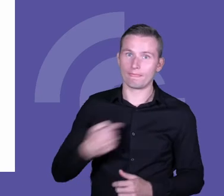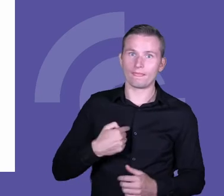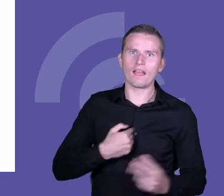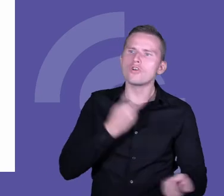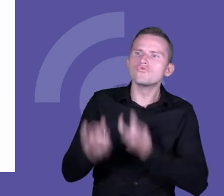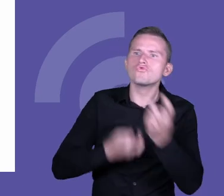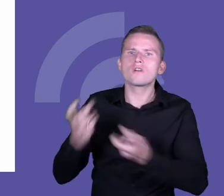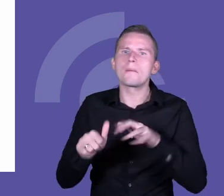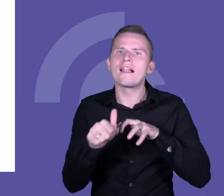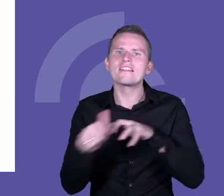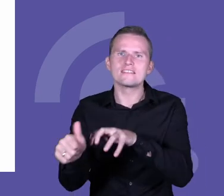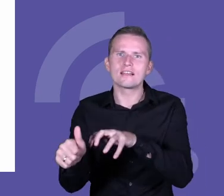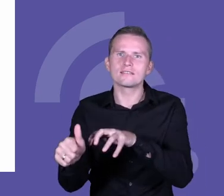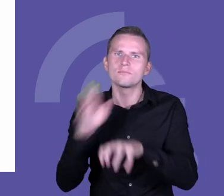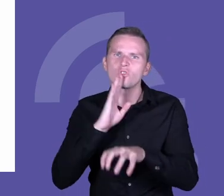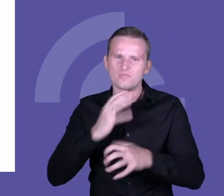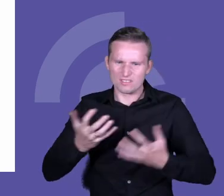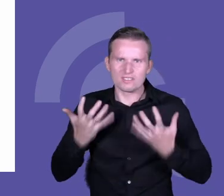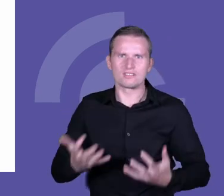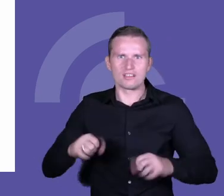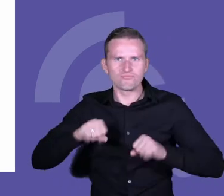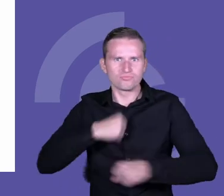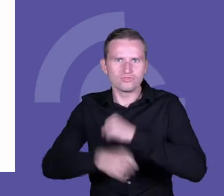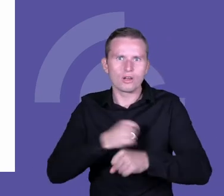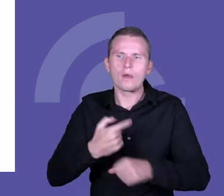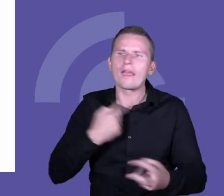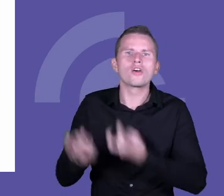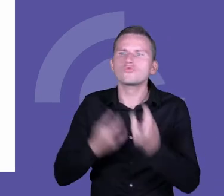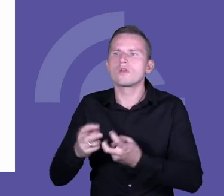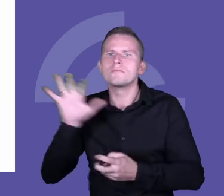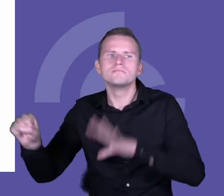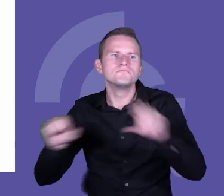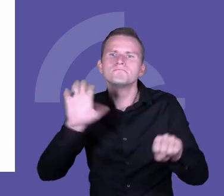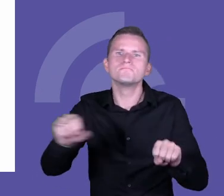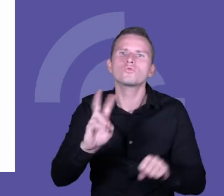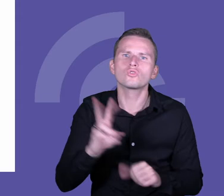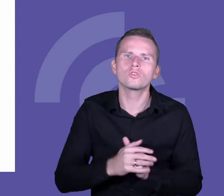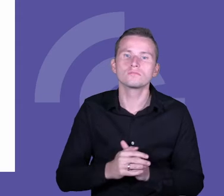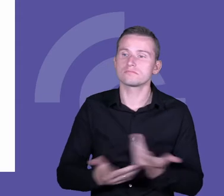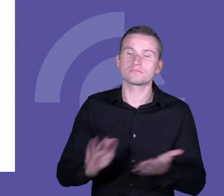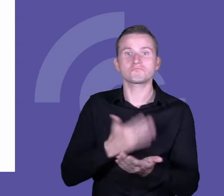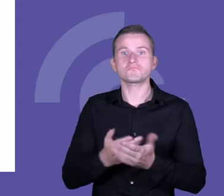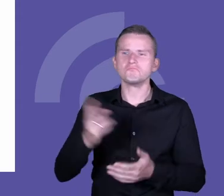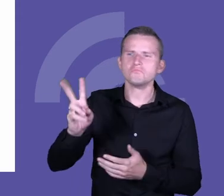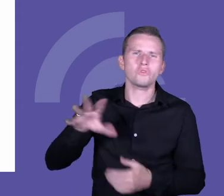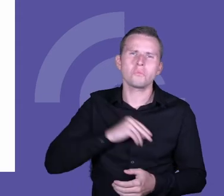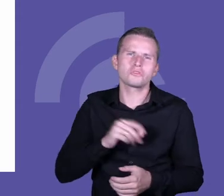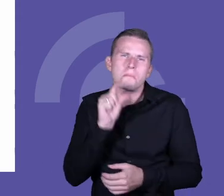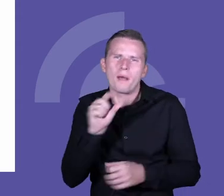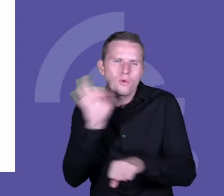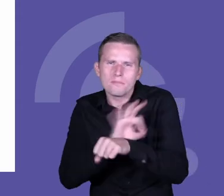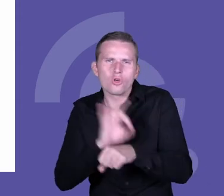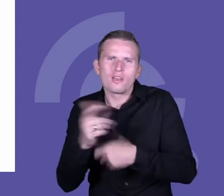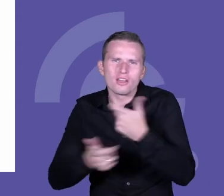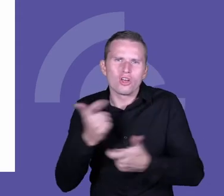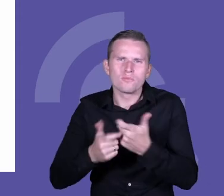liderów, jak daję szansę do tego, żeby ludzie mogli podjąć jakieś wyzwanie, żeby mogli zrobić jakiś nawet mikroprojekt. To jest bardzo